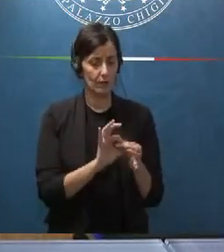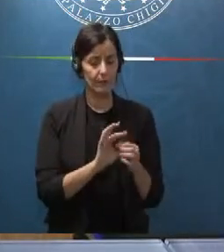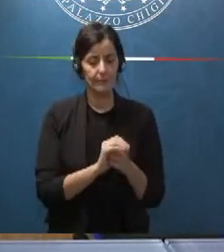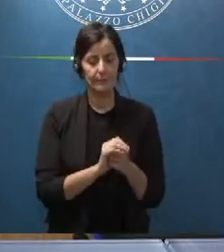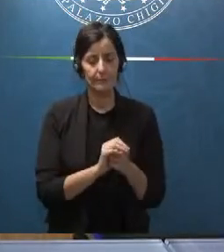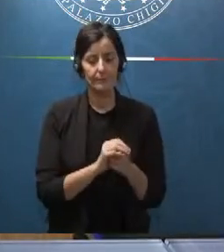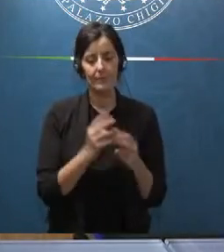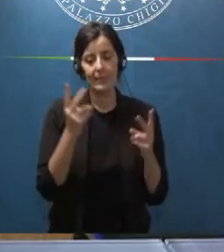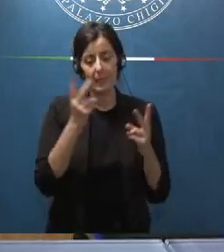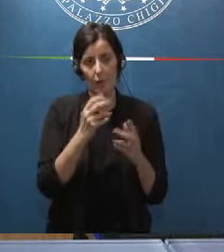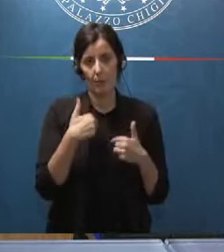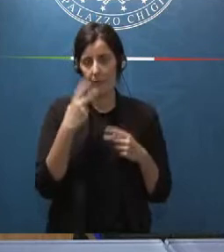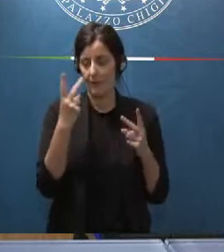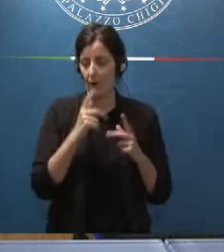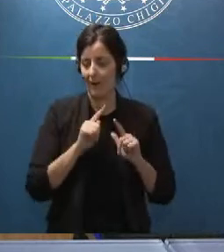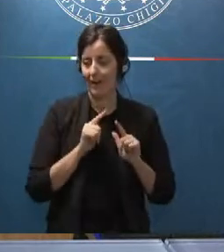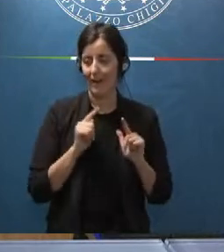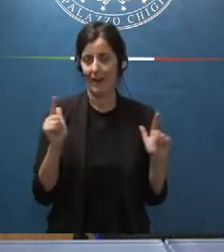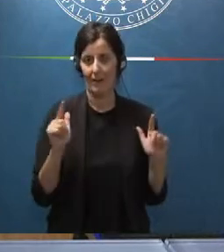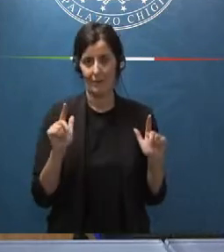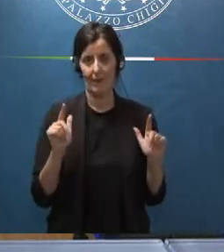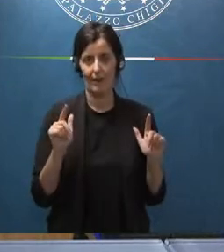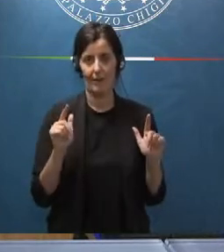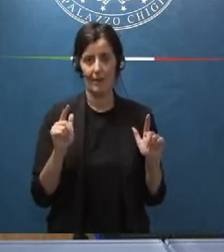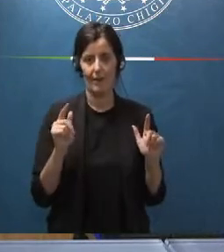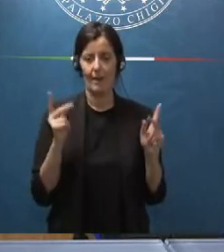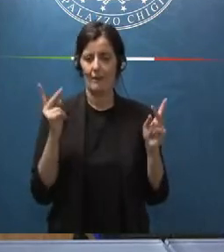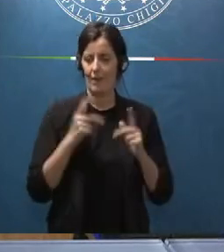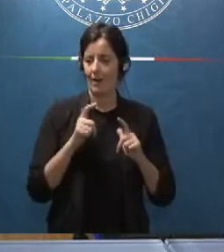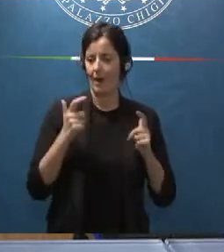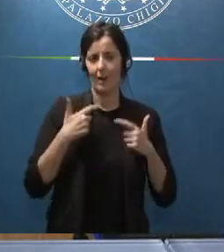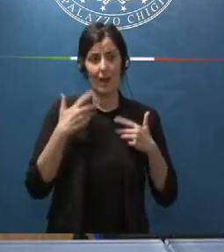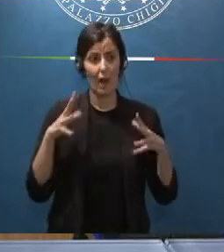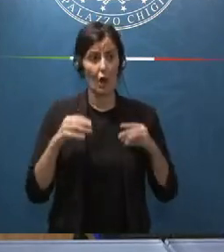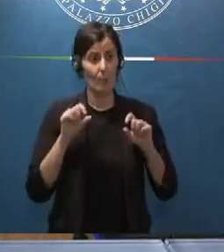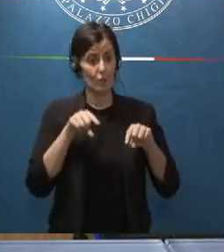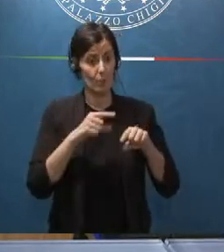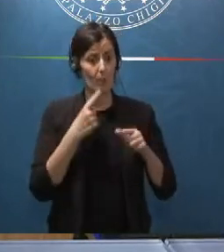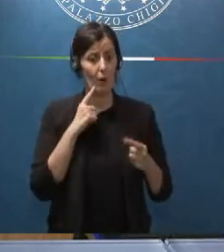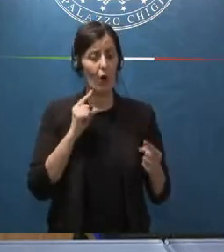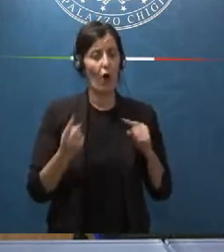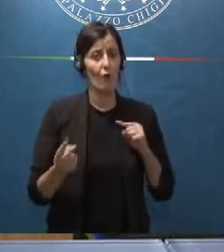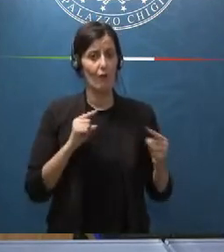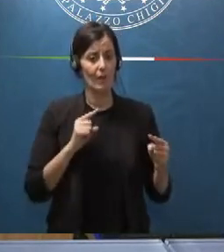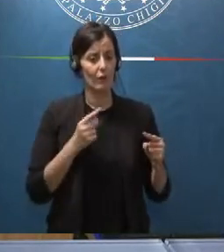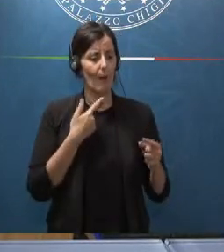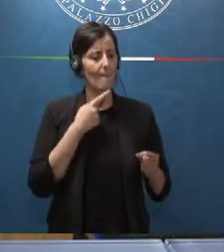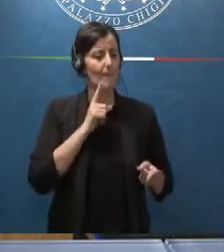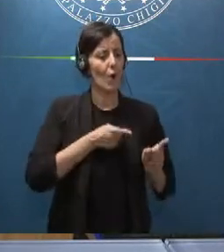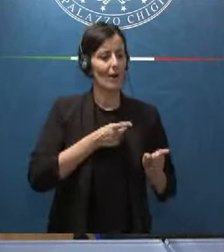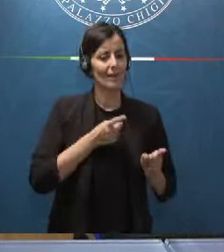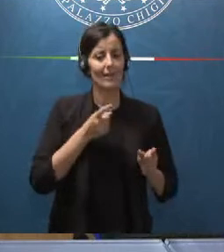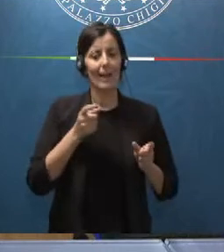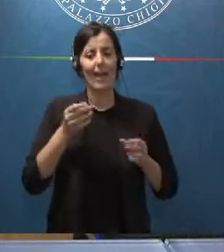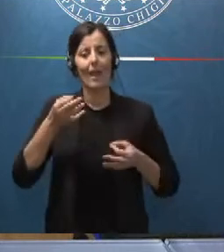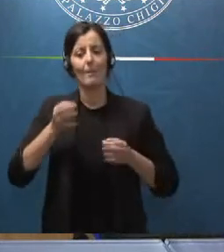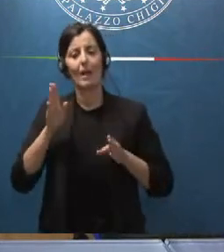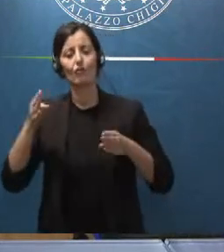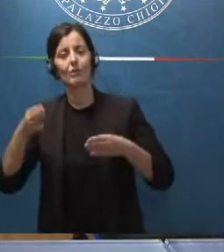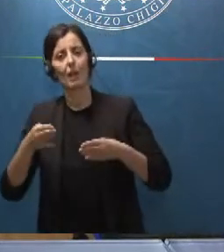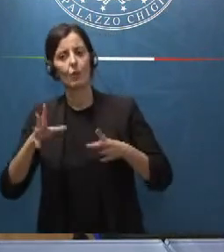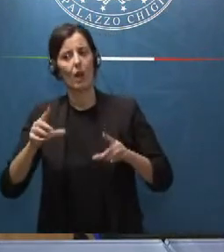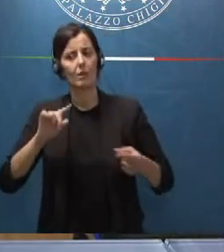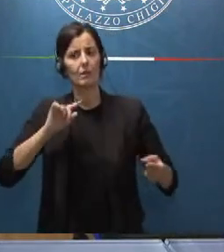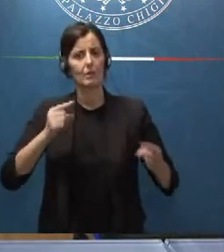è stato gravissimo e ha costituito l'inizio anche di un conflitto tra politica e magistratura che